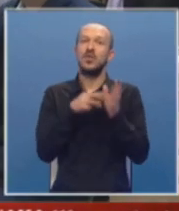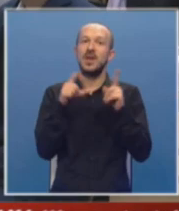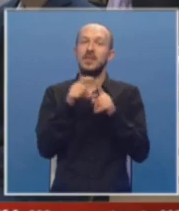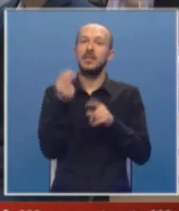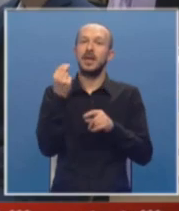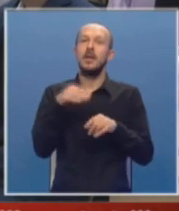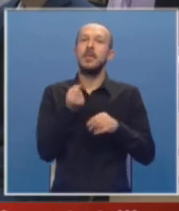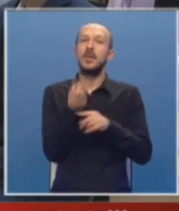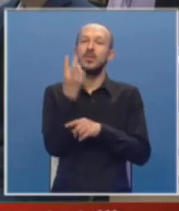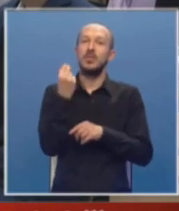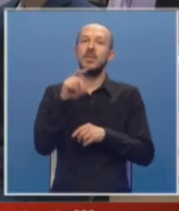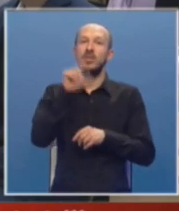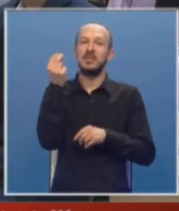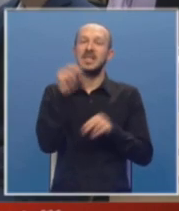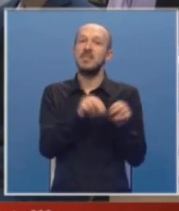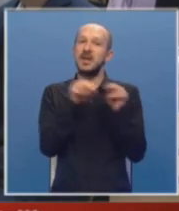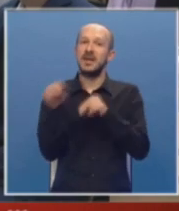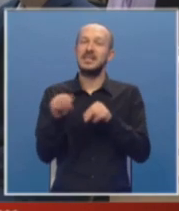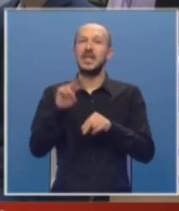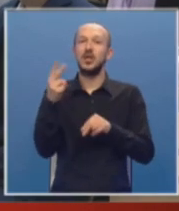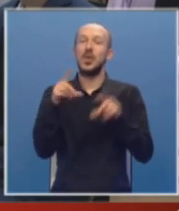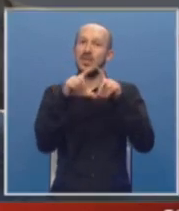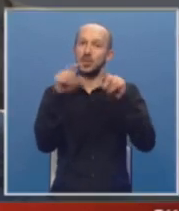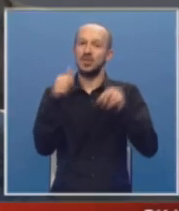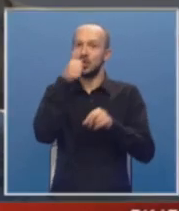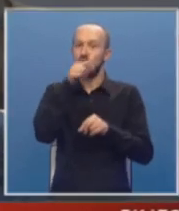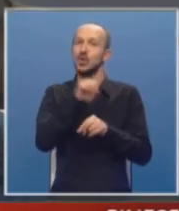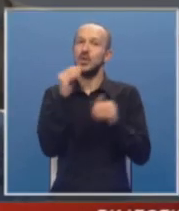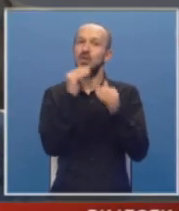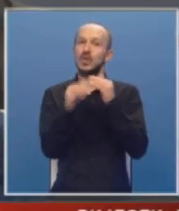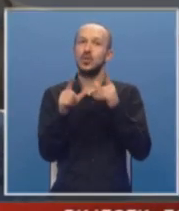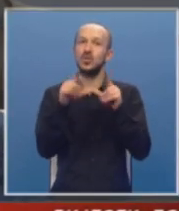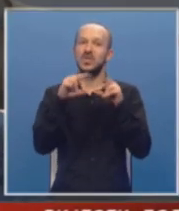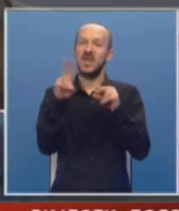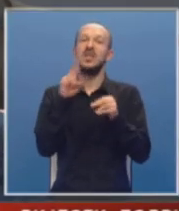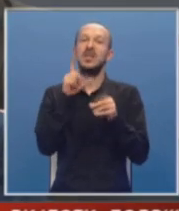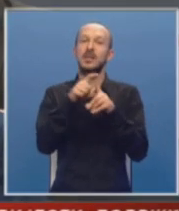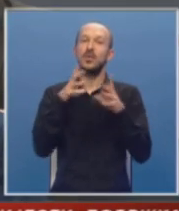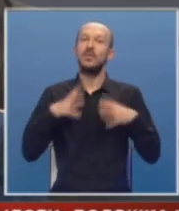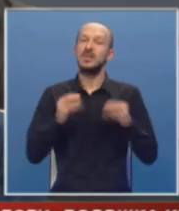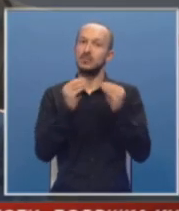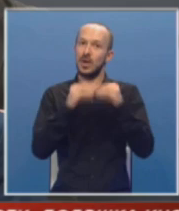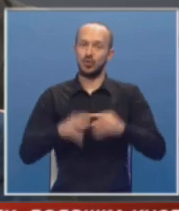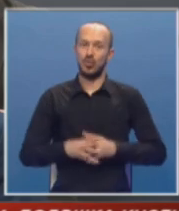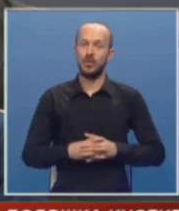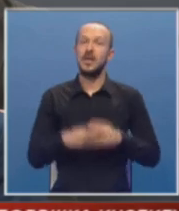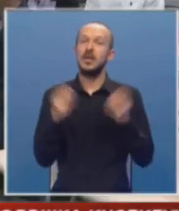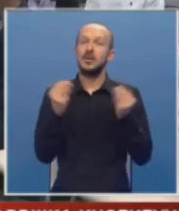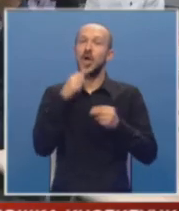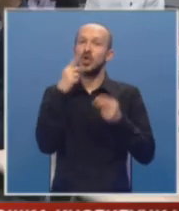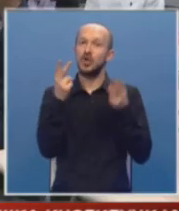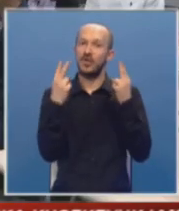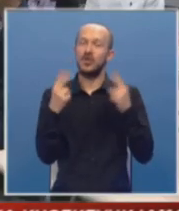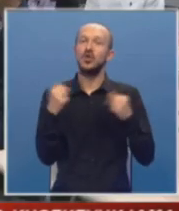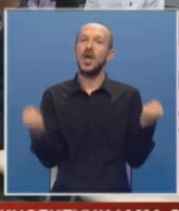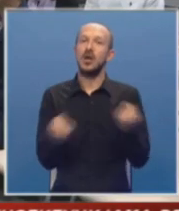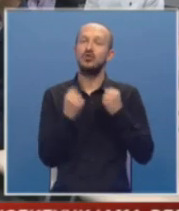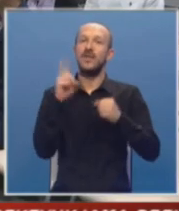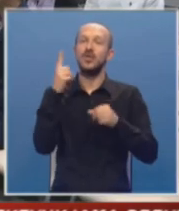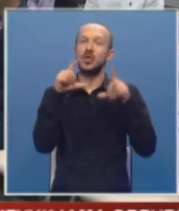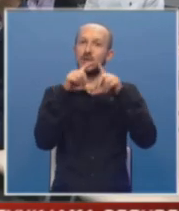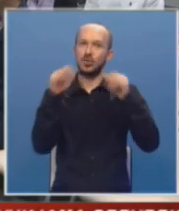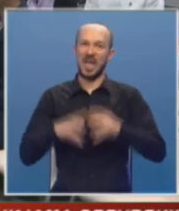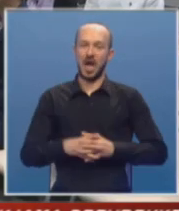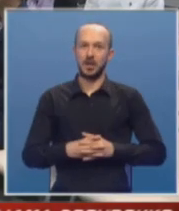prirodnim dobrima Republike Srpske prenese na neke druge institucije, što nije u skladu sa ustavom i dejtonskim sporazumom. Zato je, kažu, važno da se angažuje više